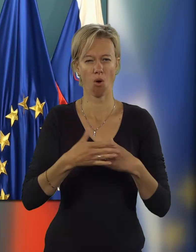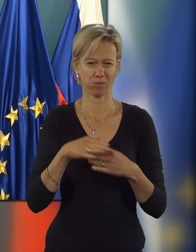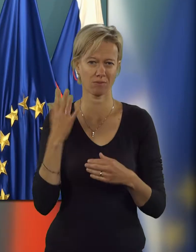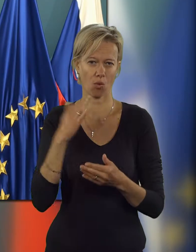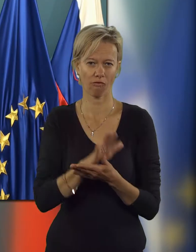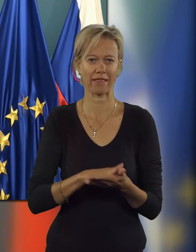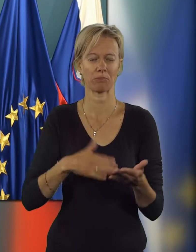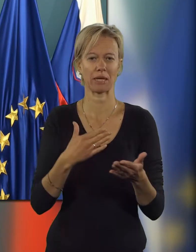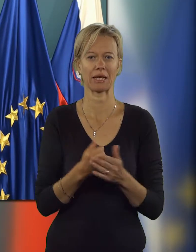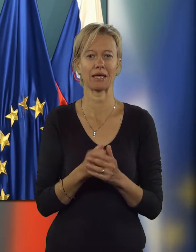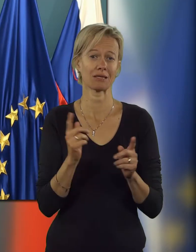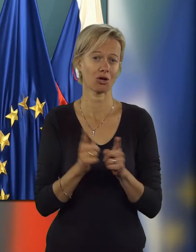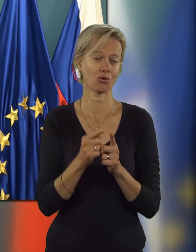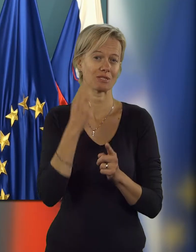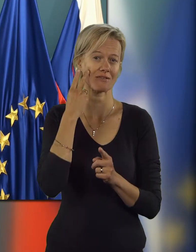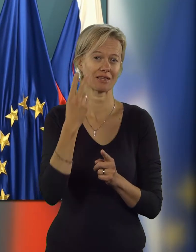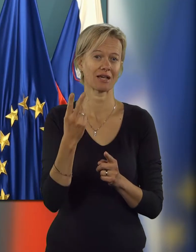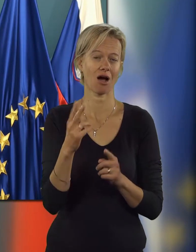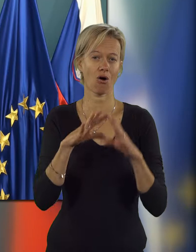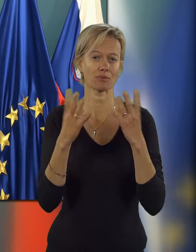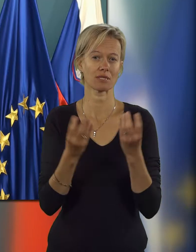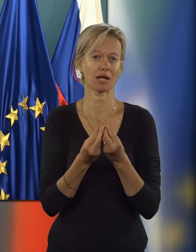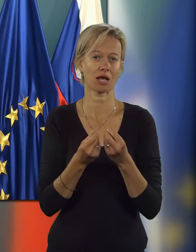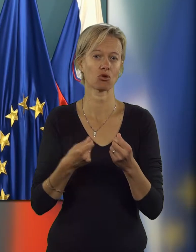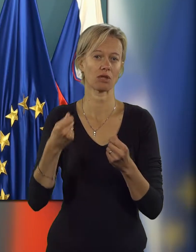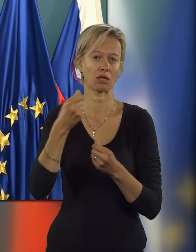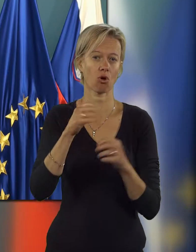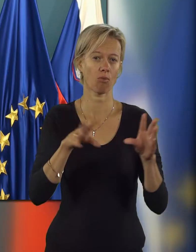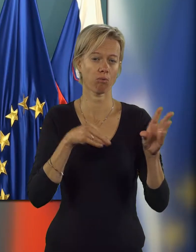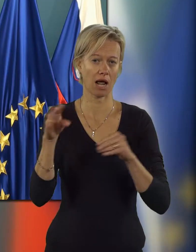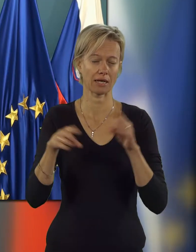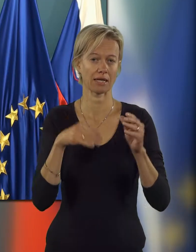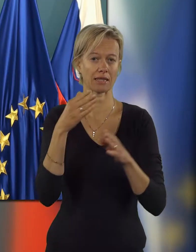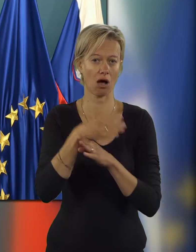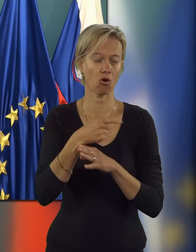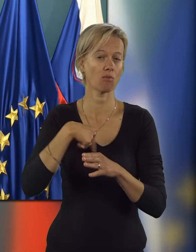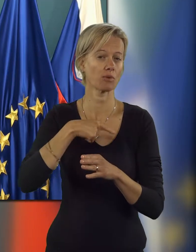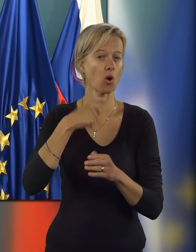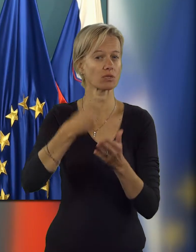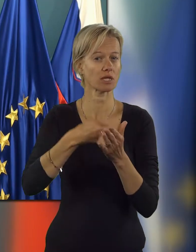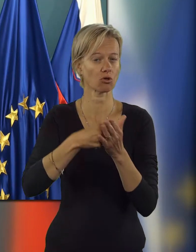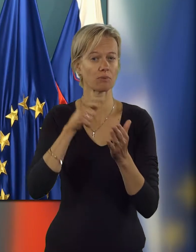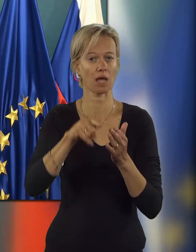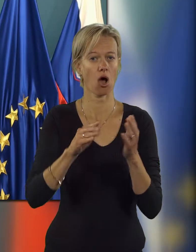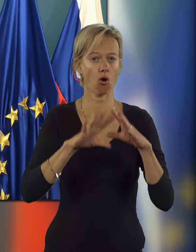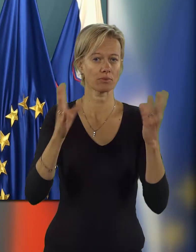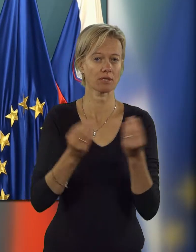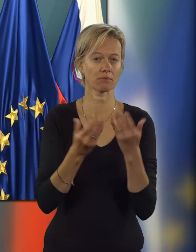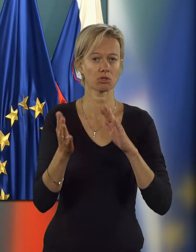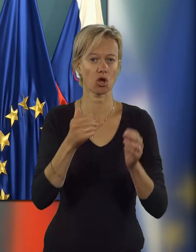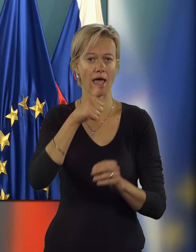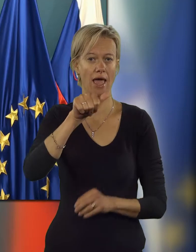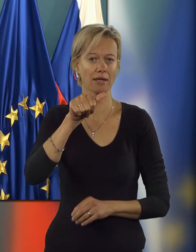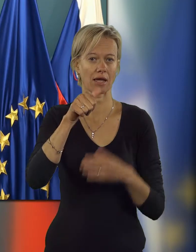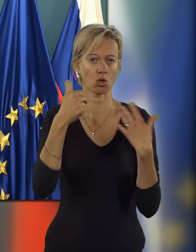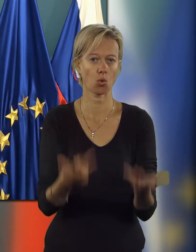njihovi uvedbi, tako z vidika obsega dodatno pobranih davkov. Ocenjujemo, da je ta obseg približno